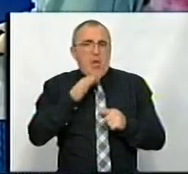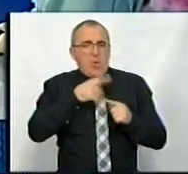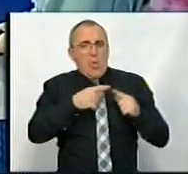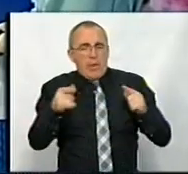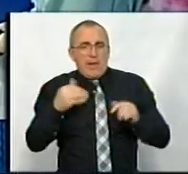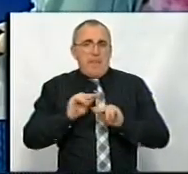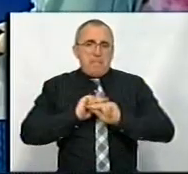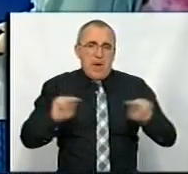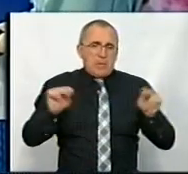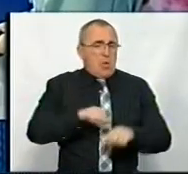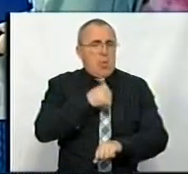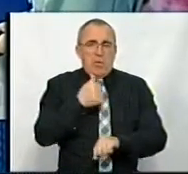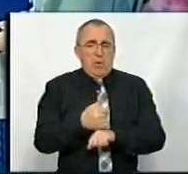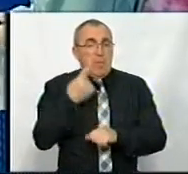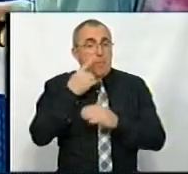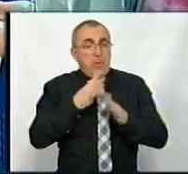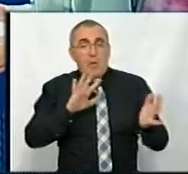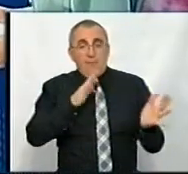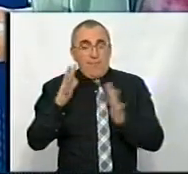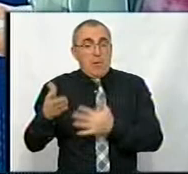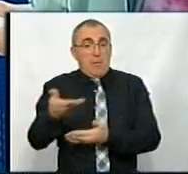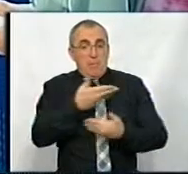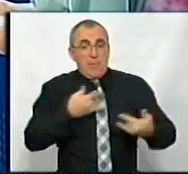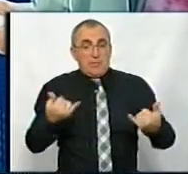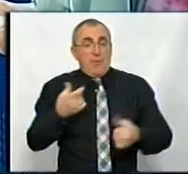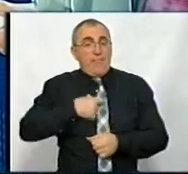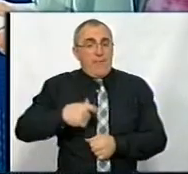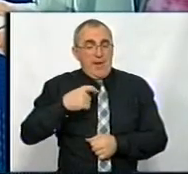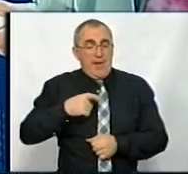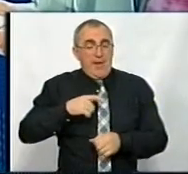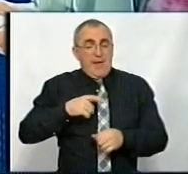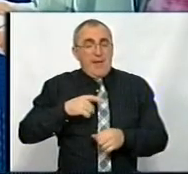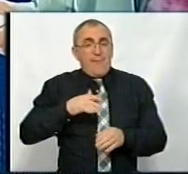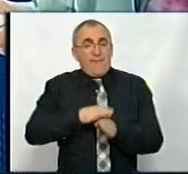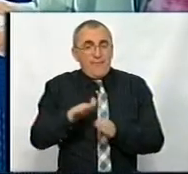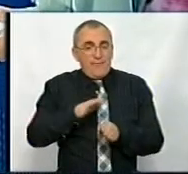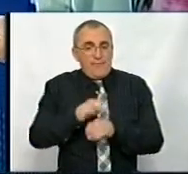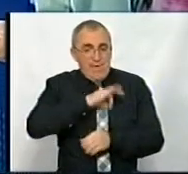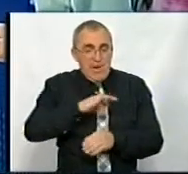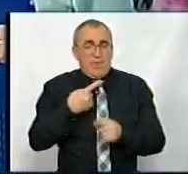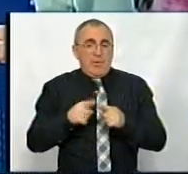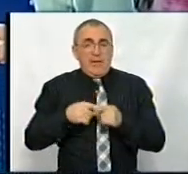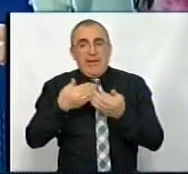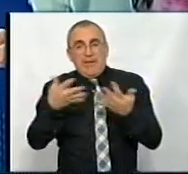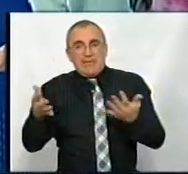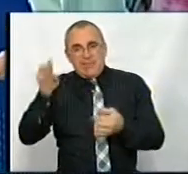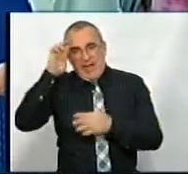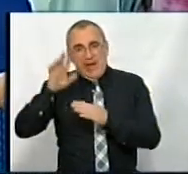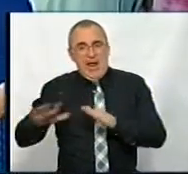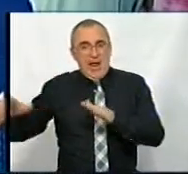методики. Саме головне. Тому що в більшості випадків ми зараз використовуємо методики, які до нас зайшли з інших країн,